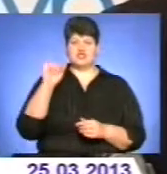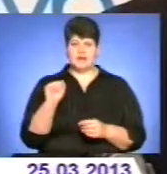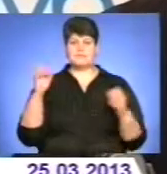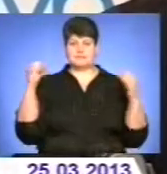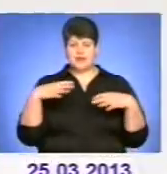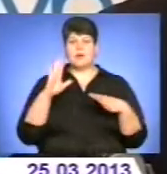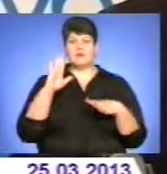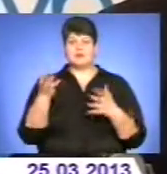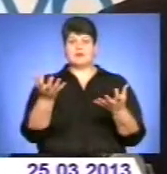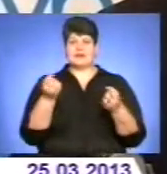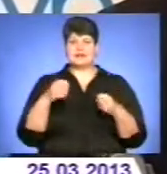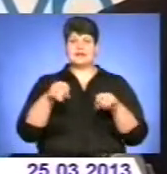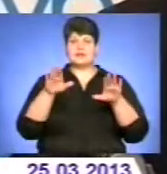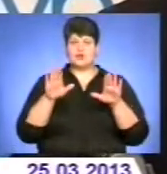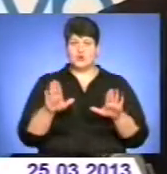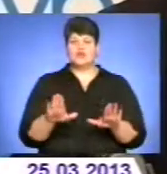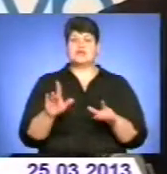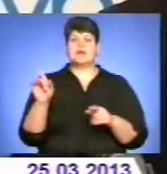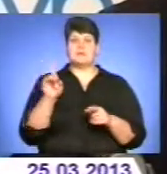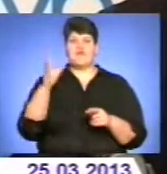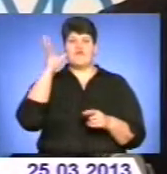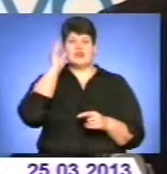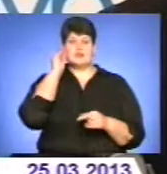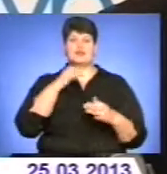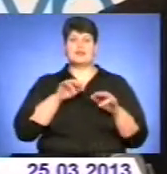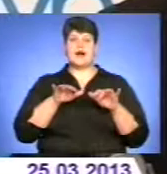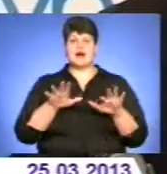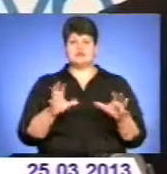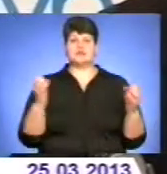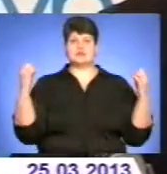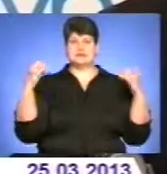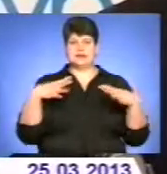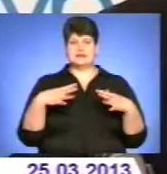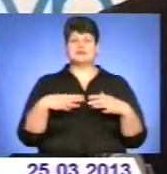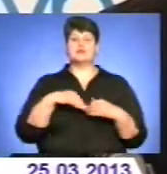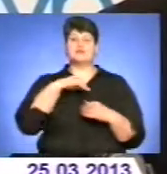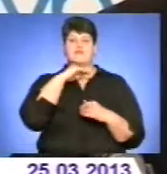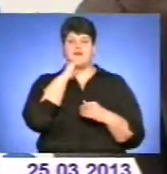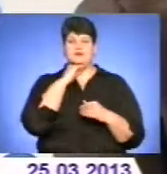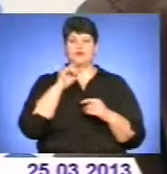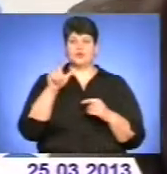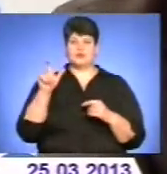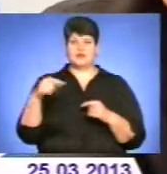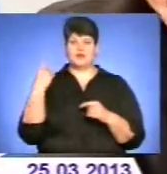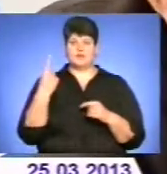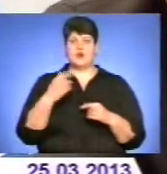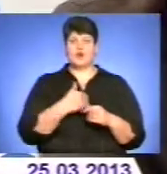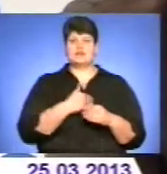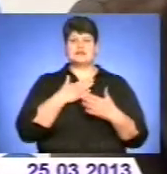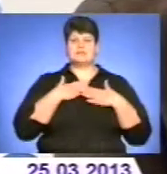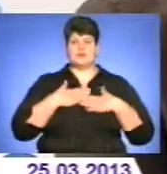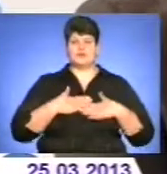резолюція. Ми вважаємо, що на акцію зайдеться достатньо жителів області. З приємністю хочеться